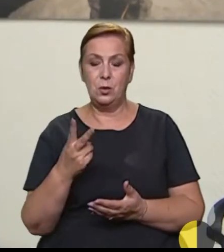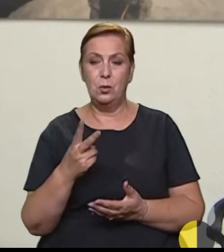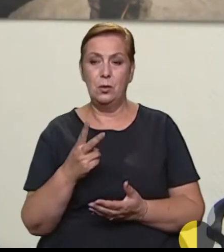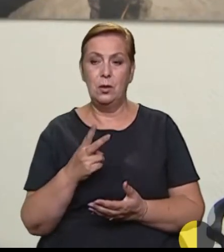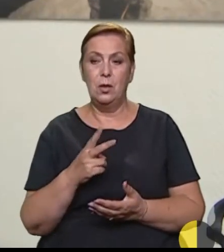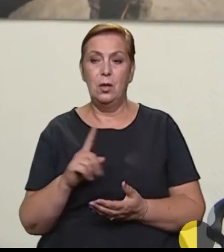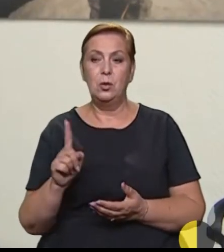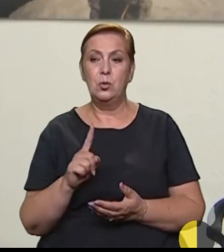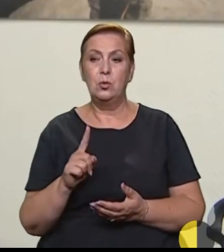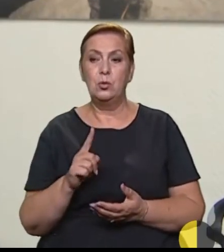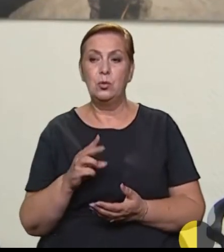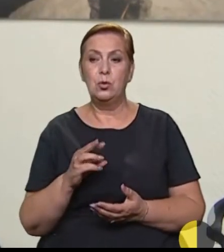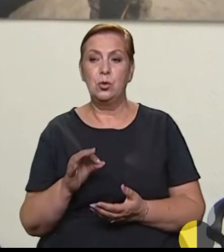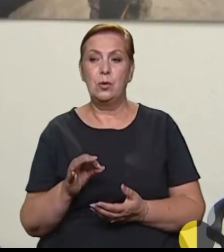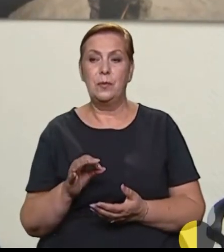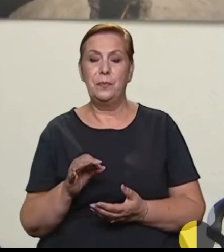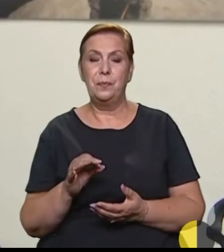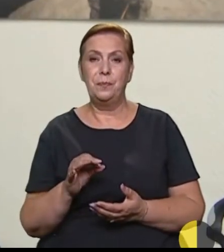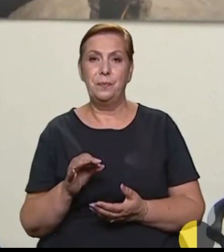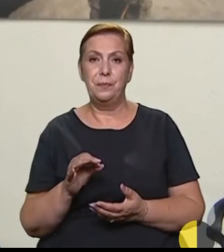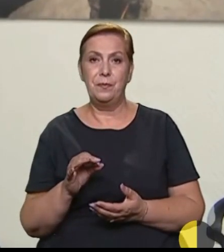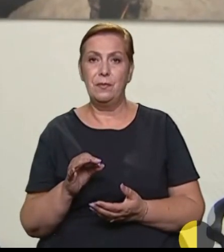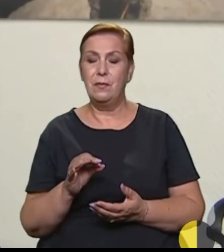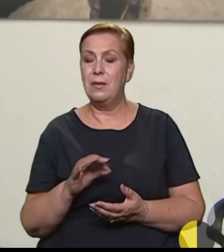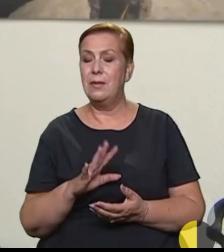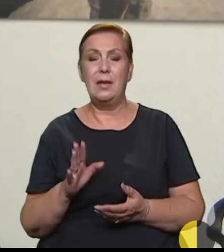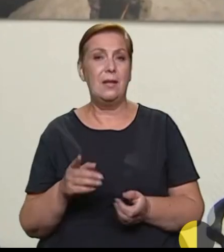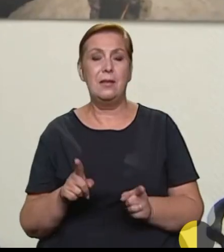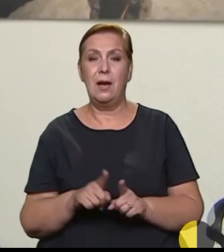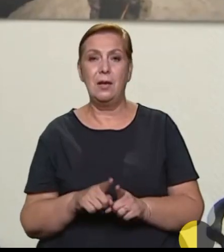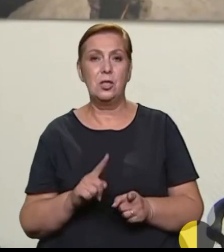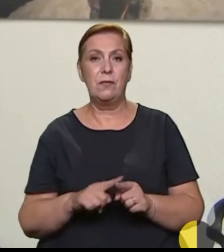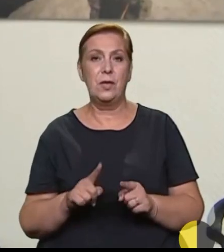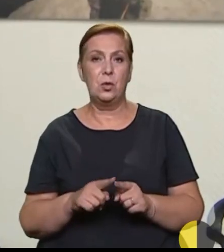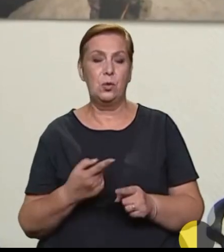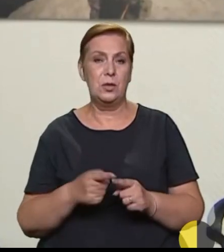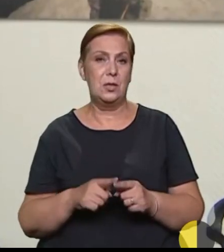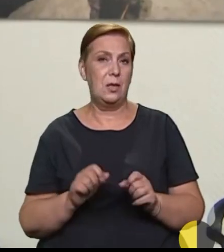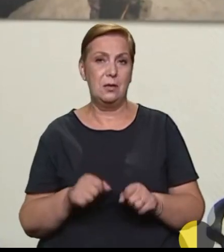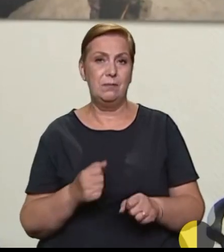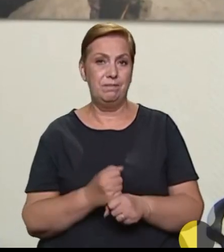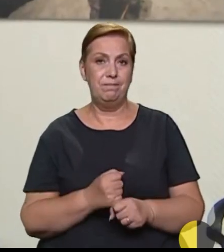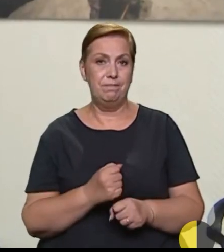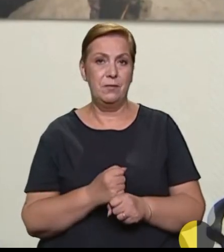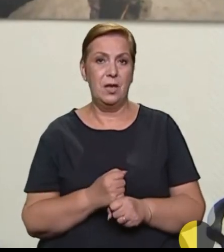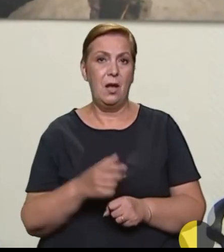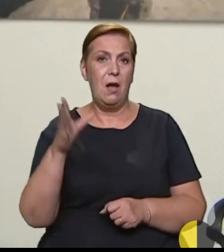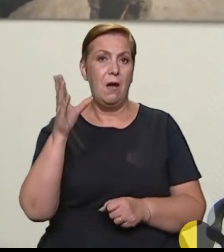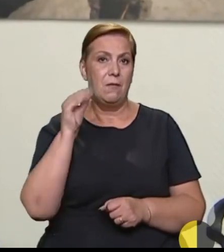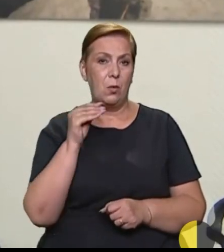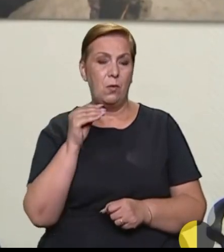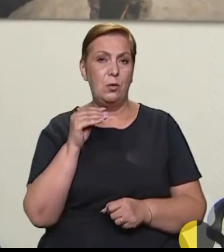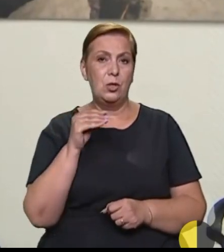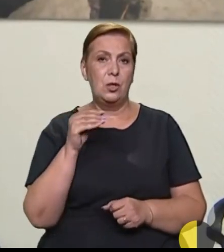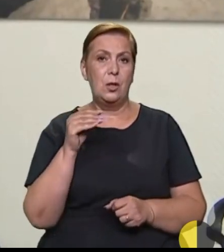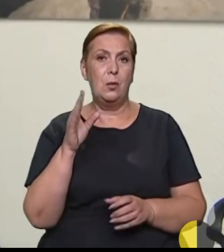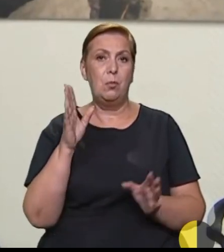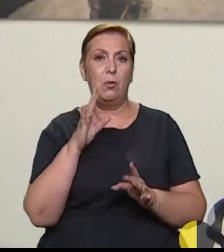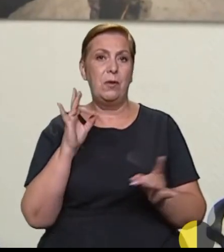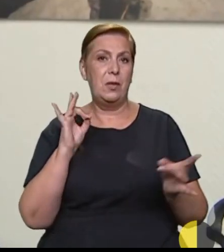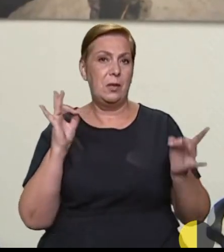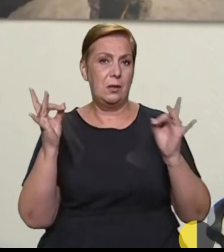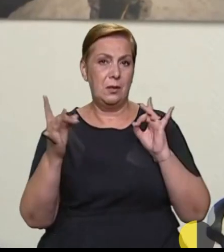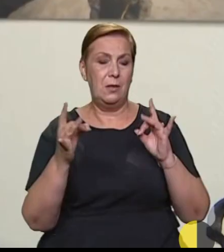не так швидко це робиться, враховуючи ці повітряні атаки, і